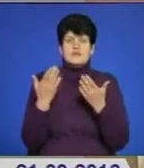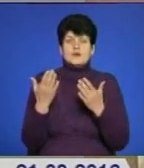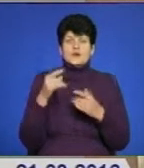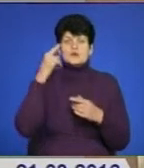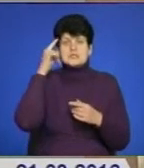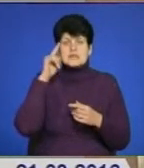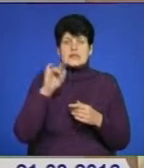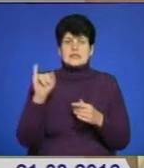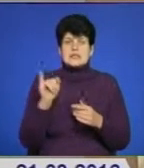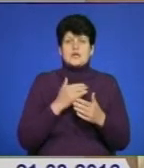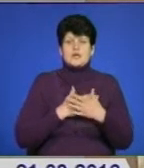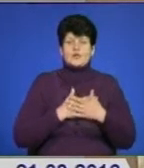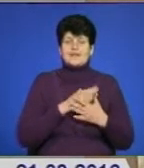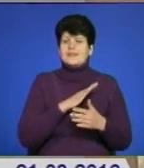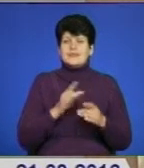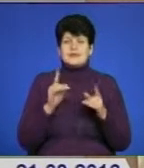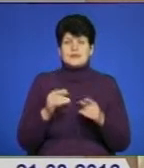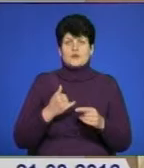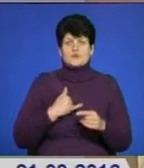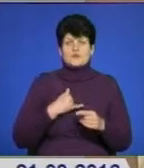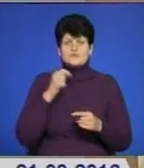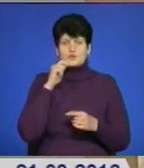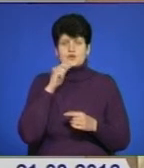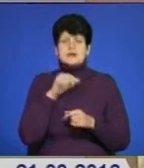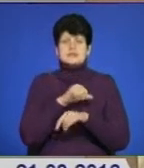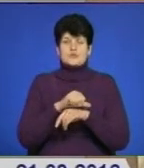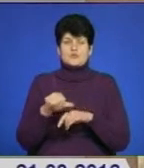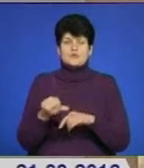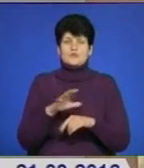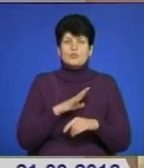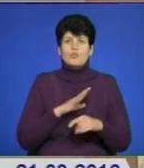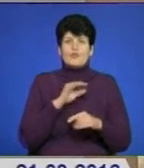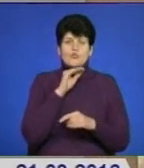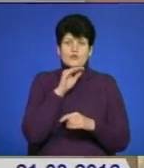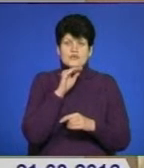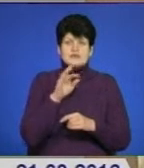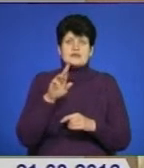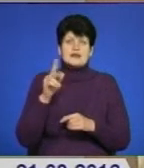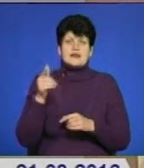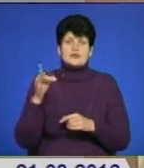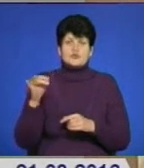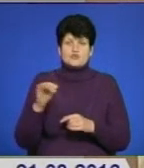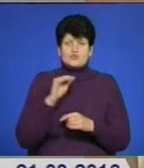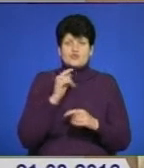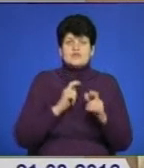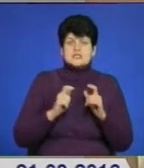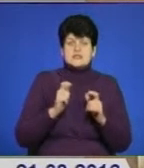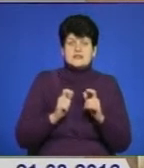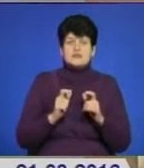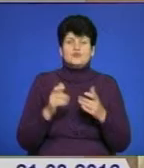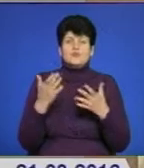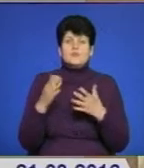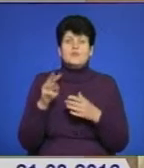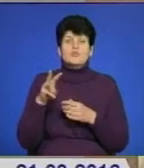знали і любили не тільки в нас в Україні, а й за кордоном. Він був професором Ягелонського університету, Мюнхенського вільного